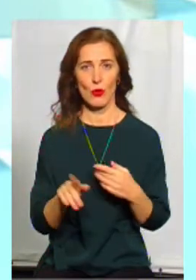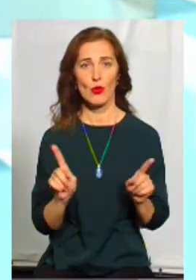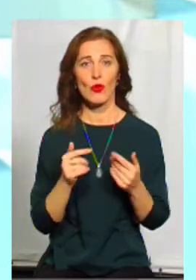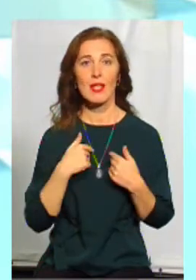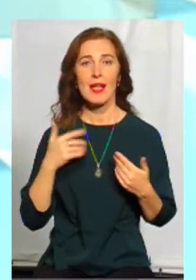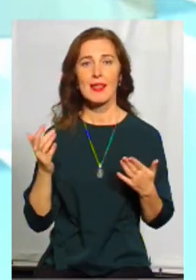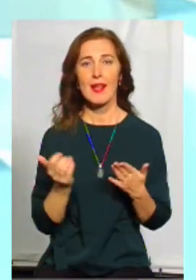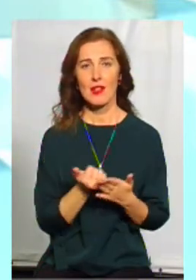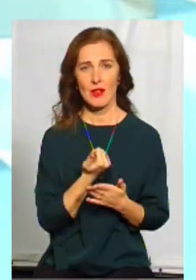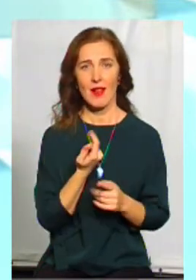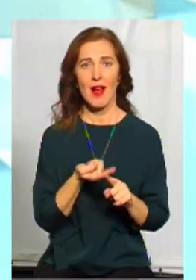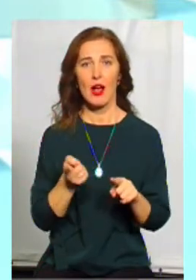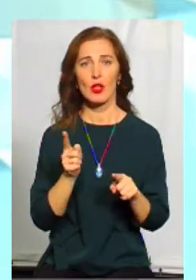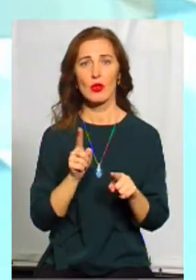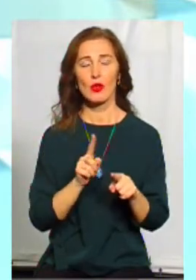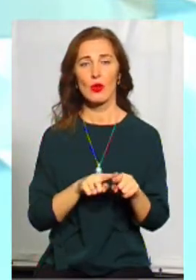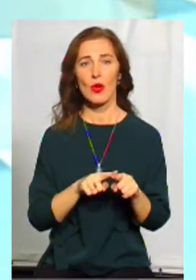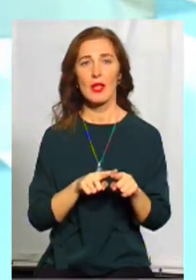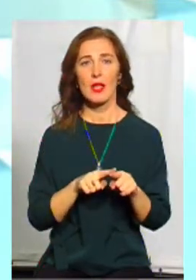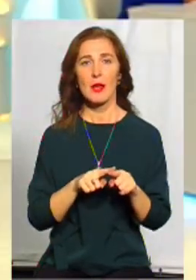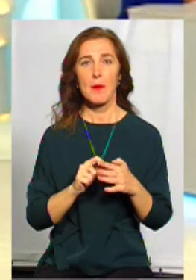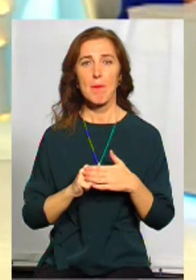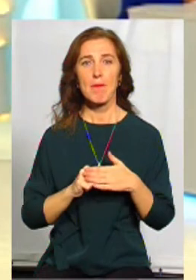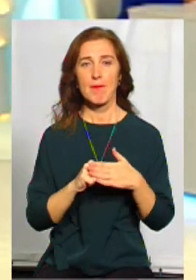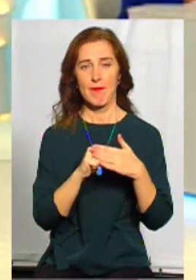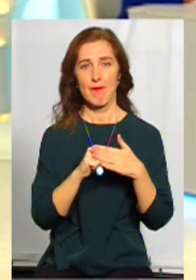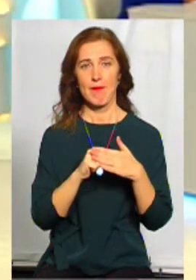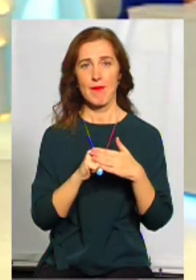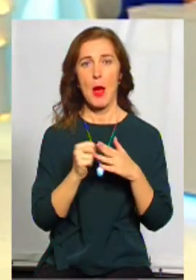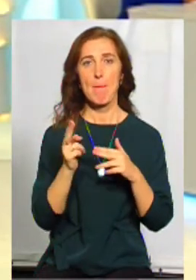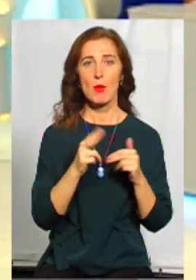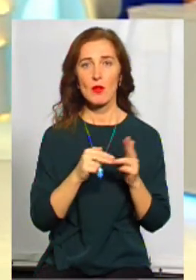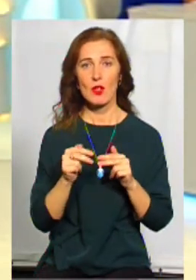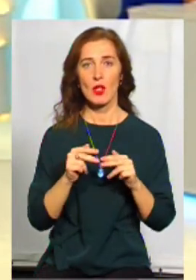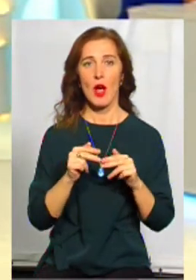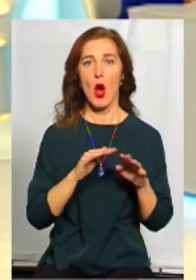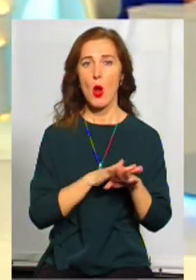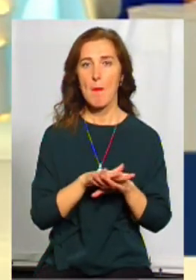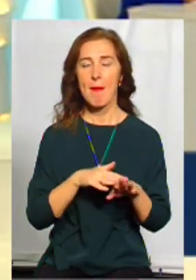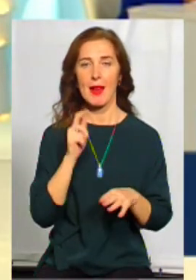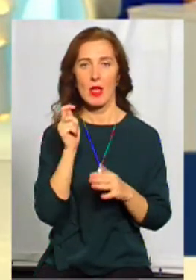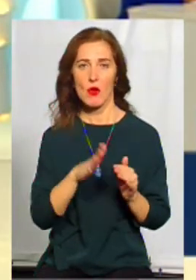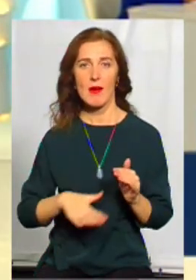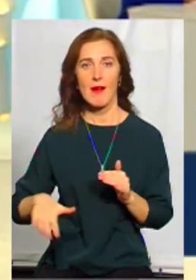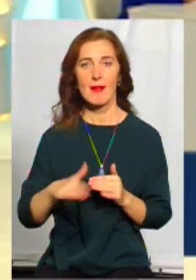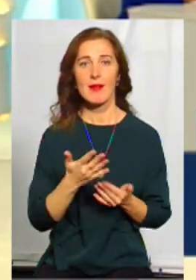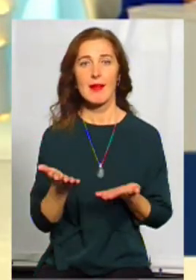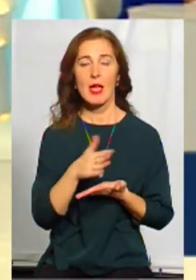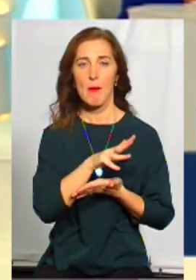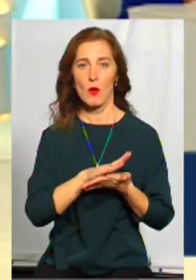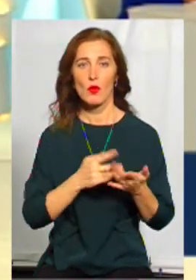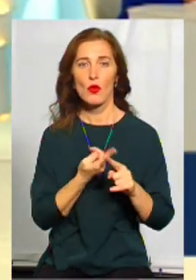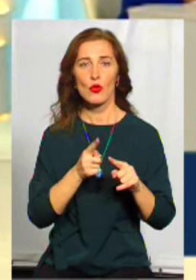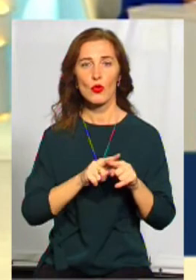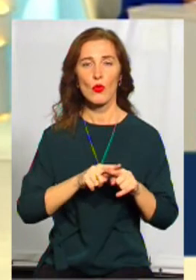знайшла той пласт будівничих громади і України, який продовжує цю